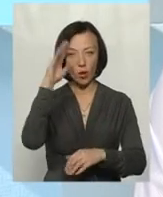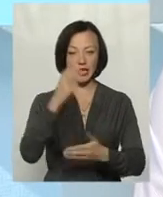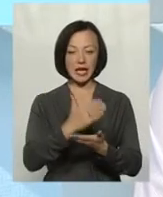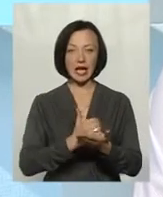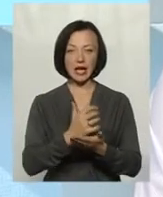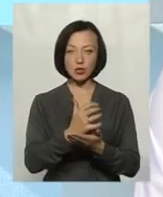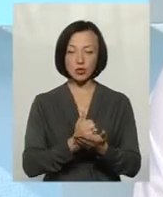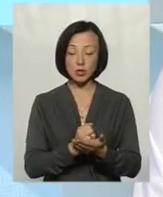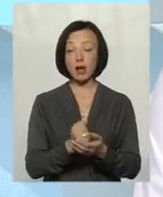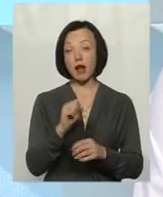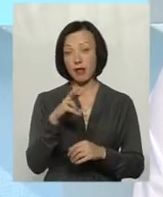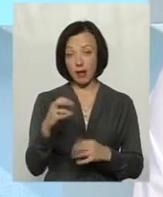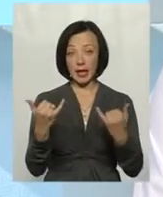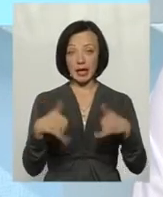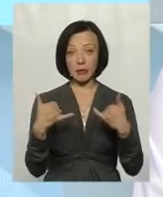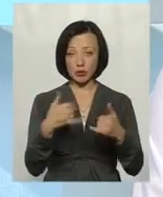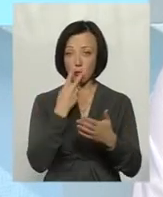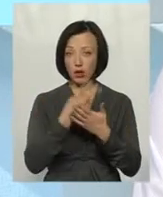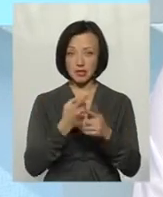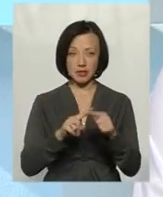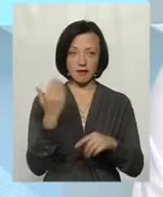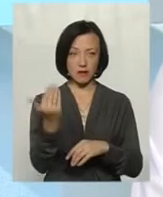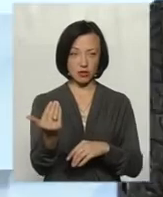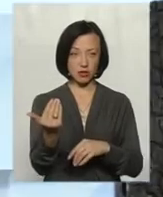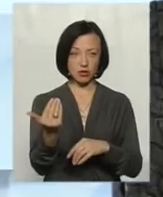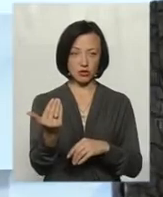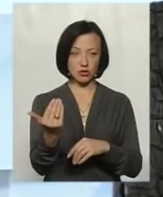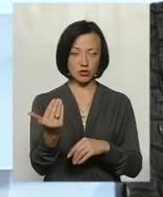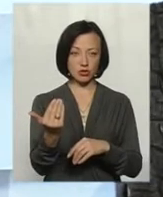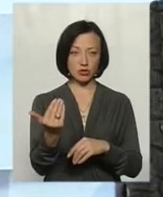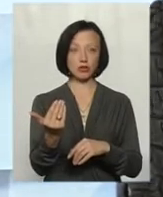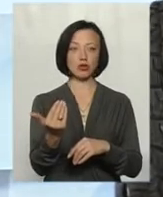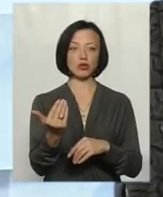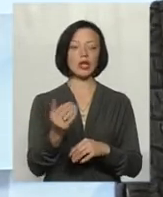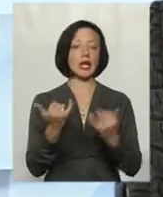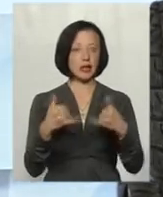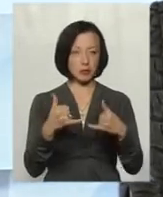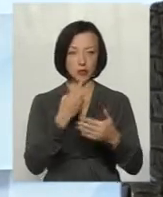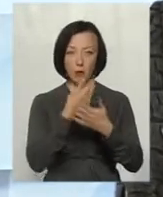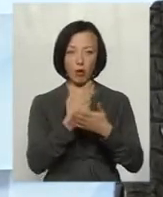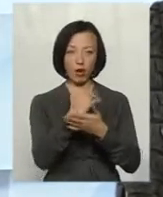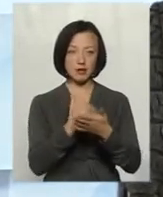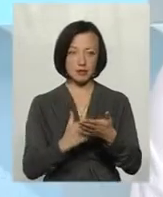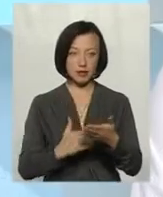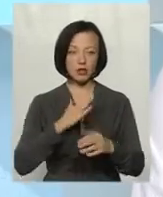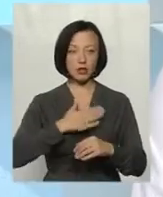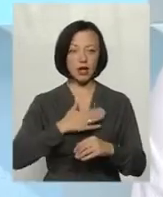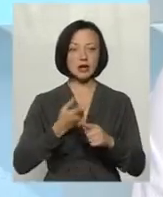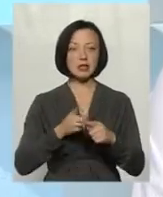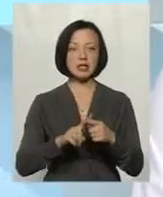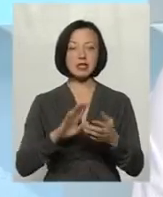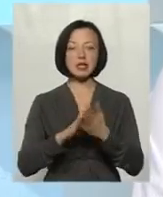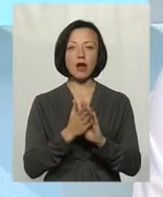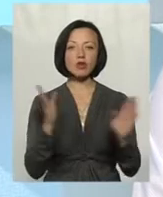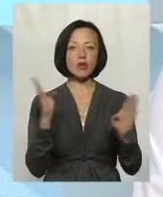Разом з тим, саме хімічні показники це ваша прерогатива, так? Саме хімічні показники, звичайно, але це показники стану